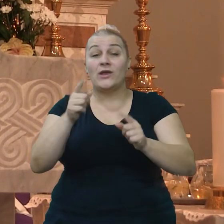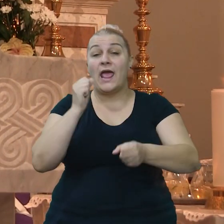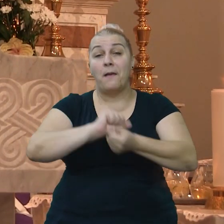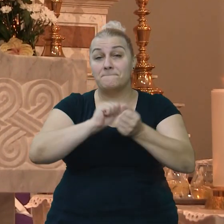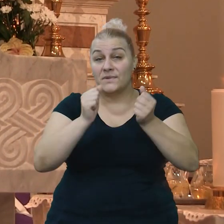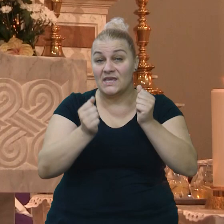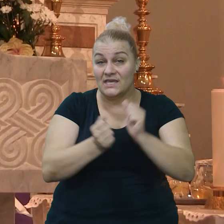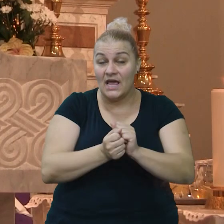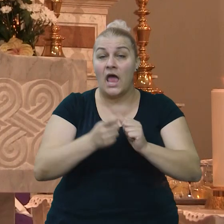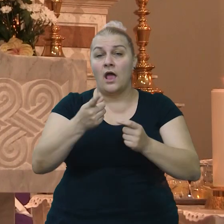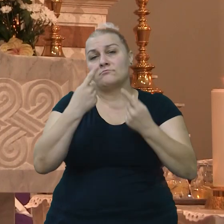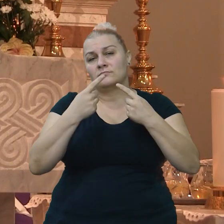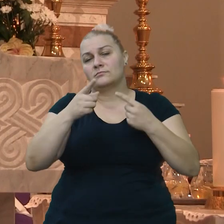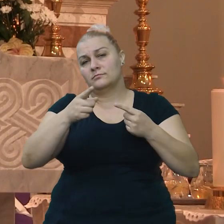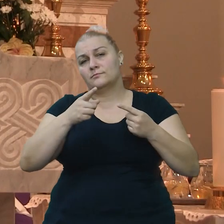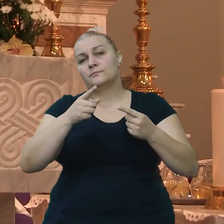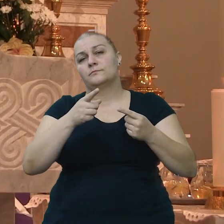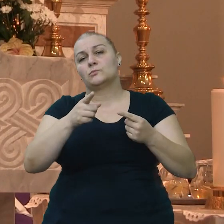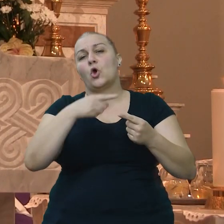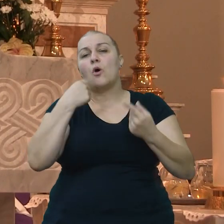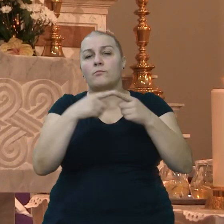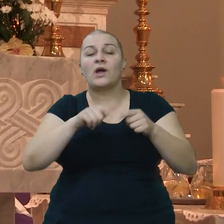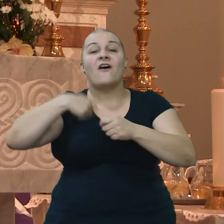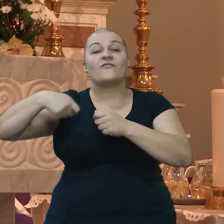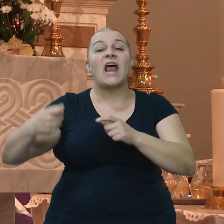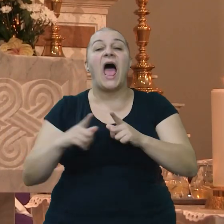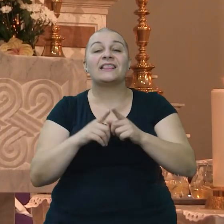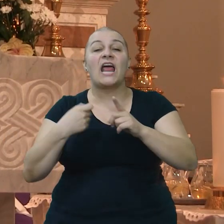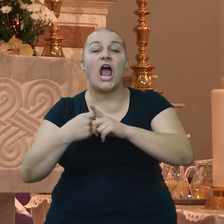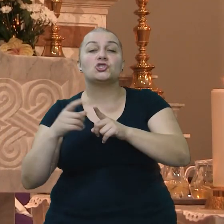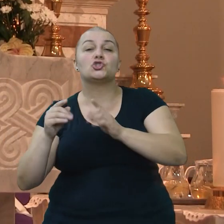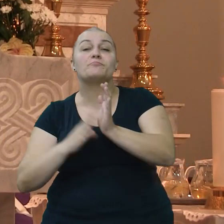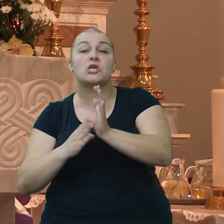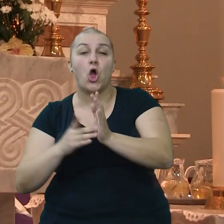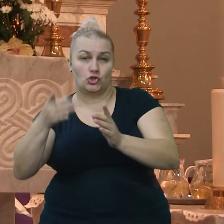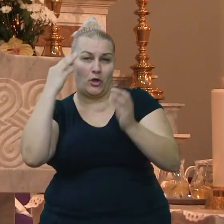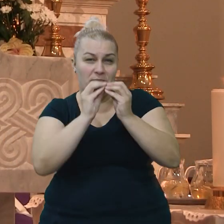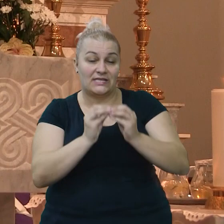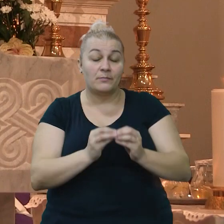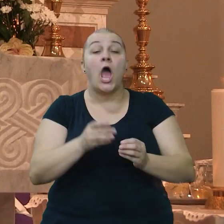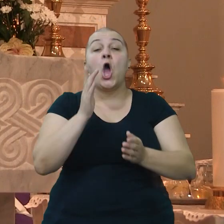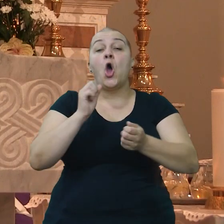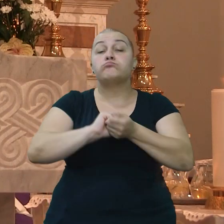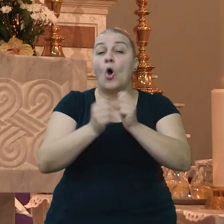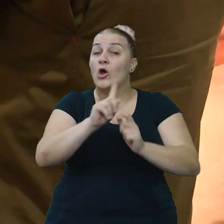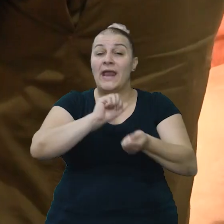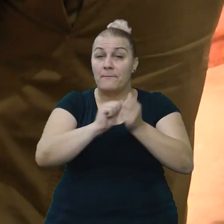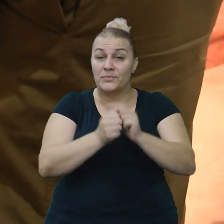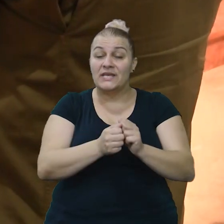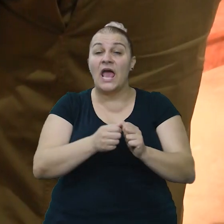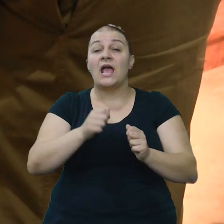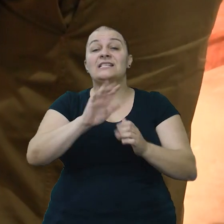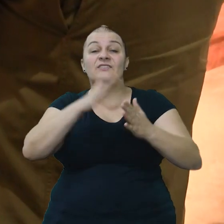kaže pra Andrija Kačić Miošić. Švjetlo oružje, već boj bije